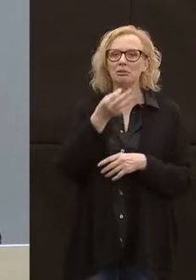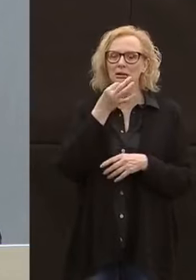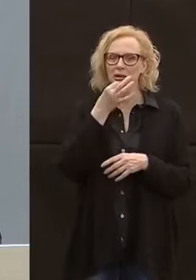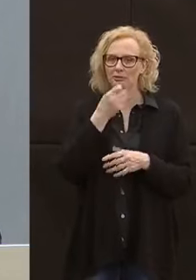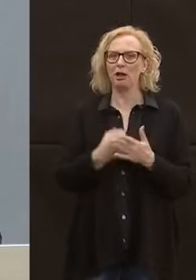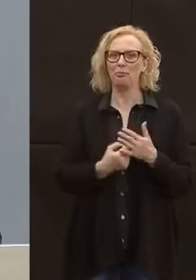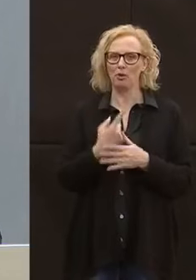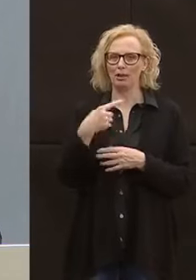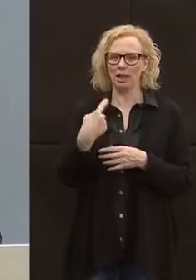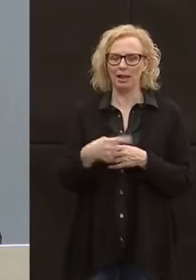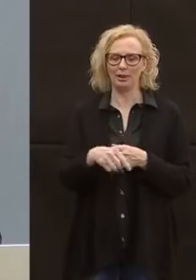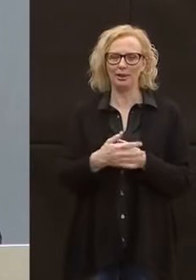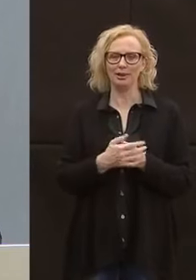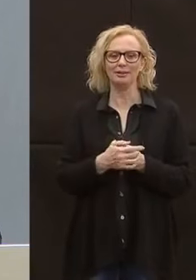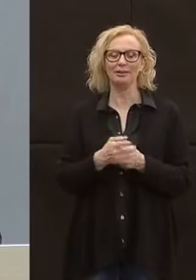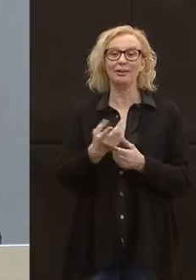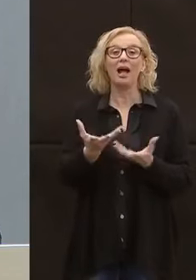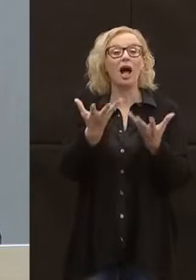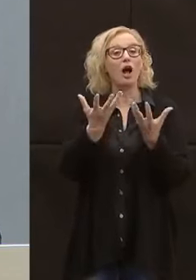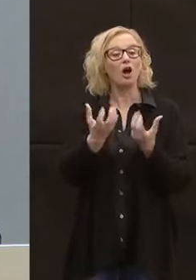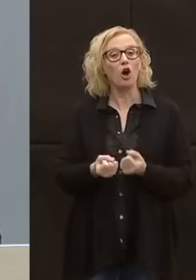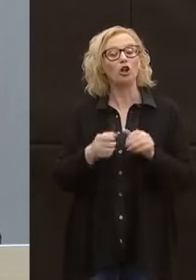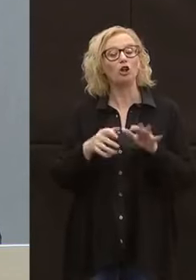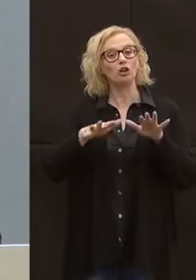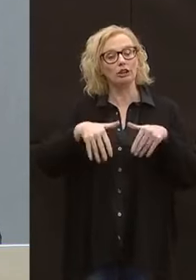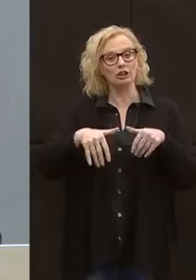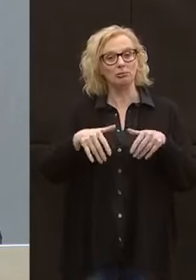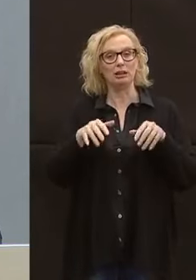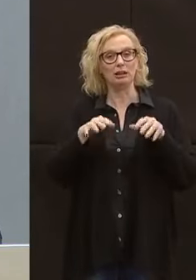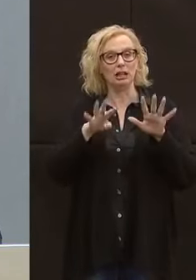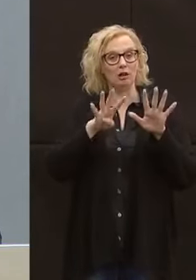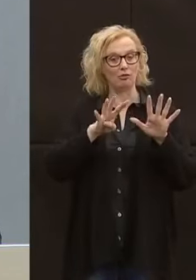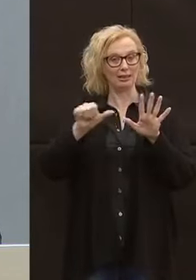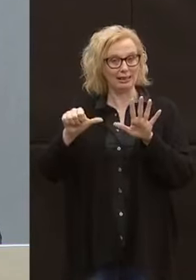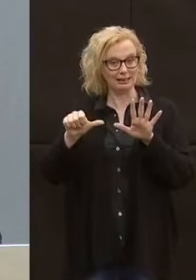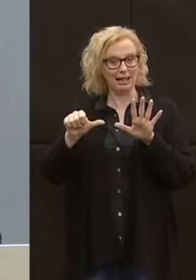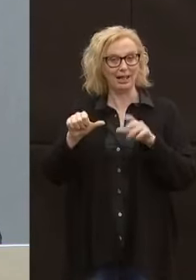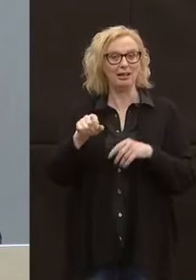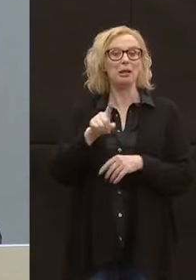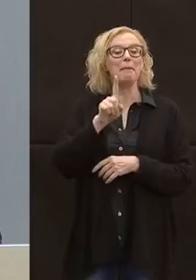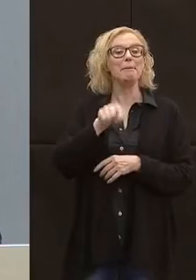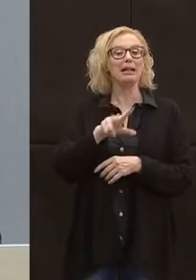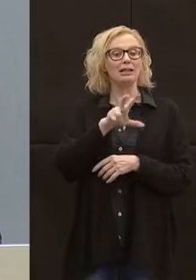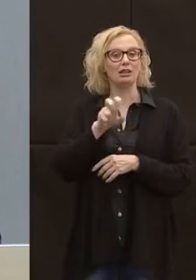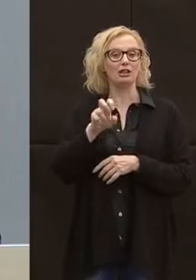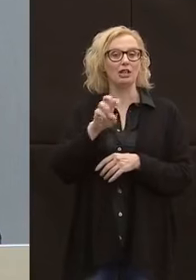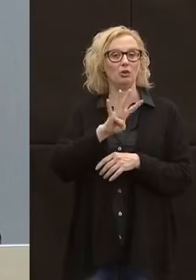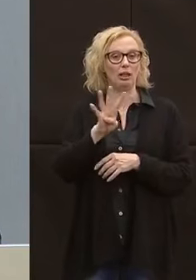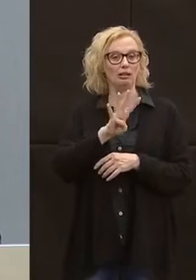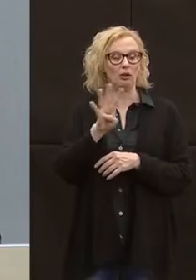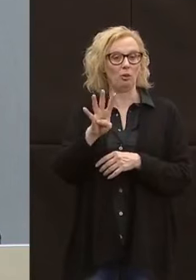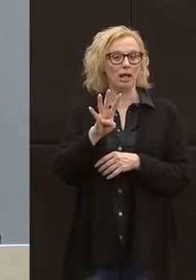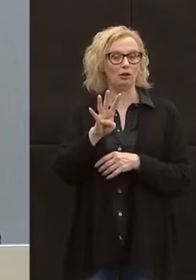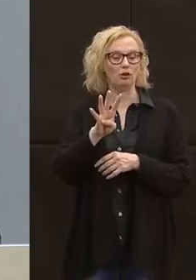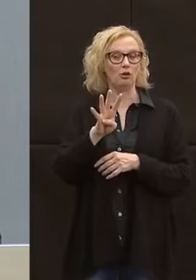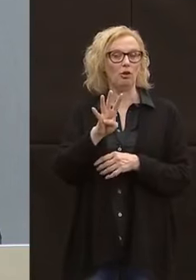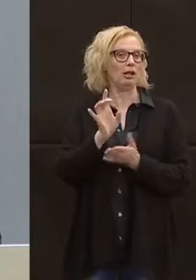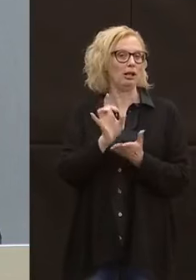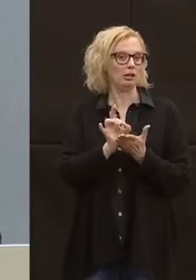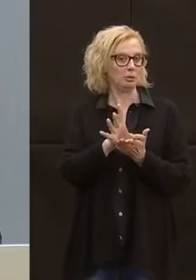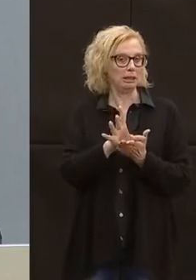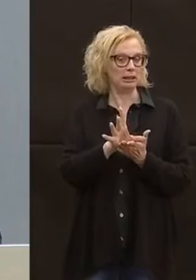importante. Accolte ne sono state 10.096, 1.344 sono quelle